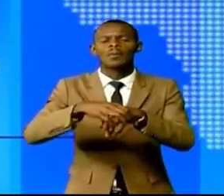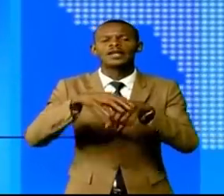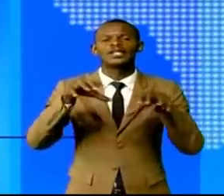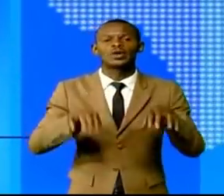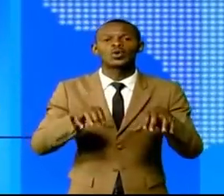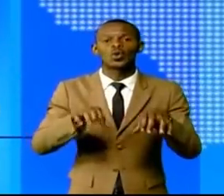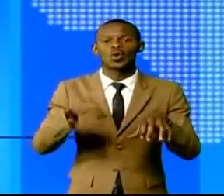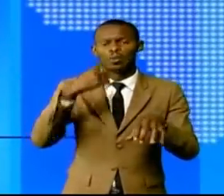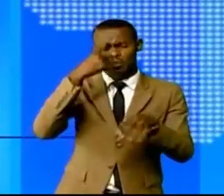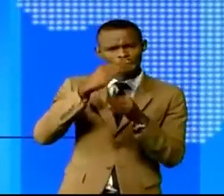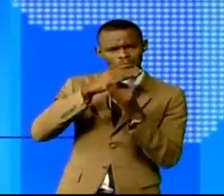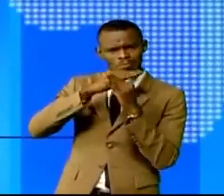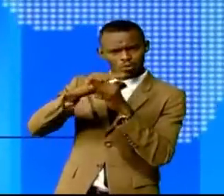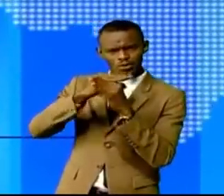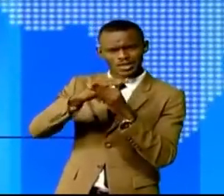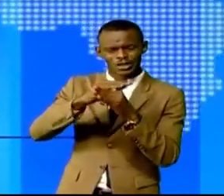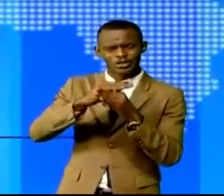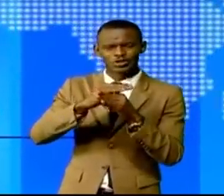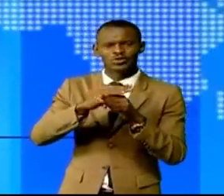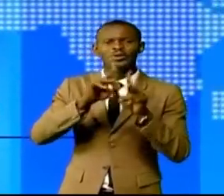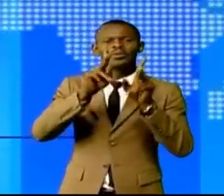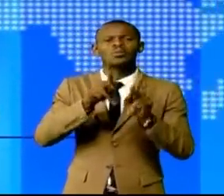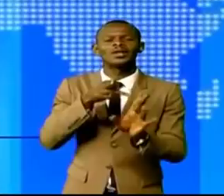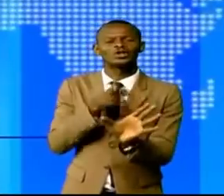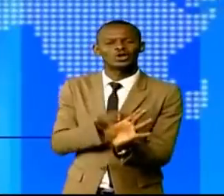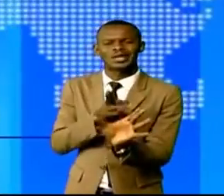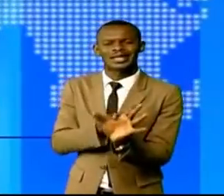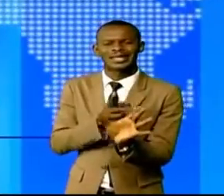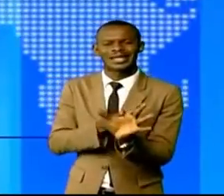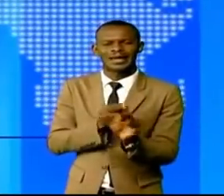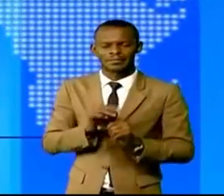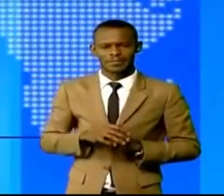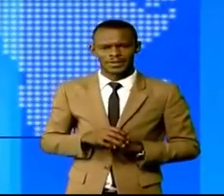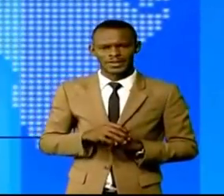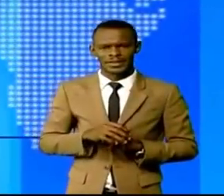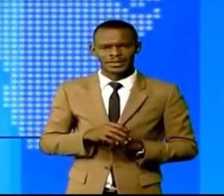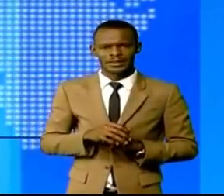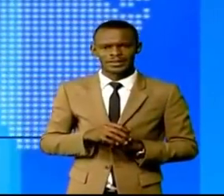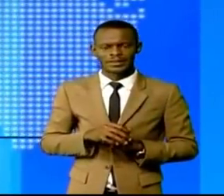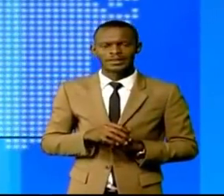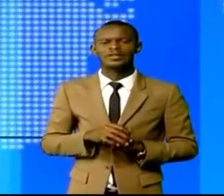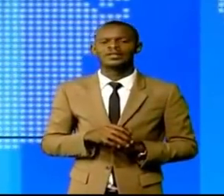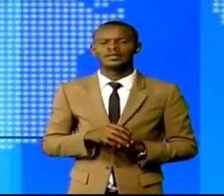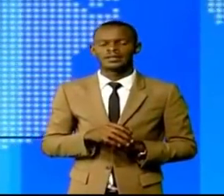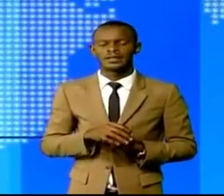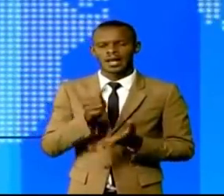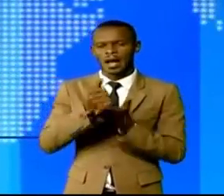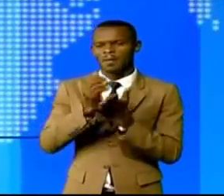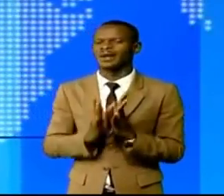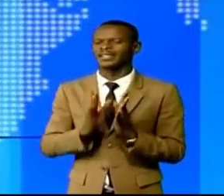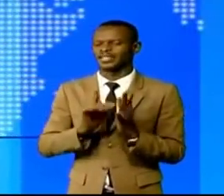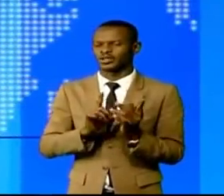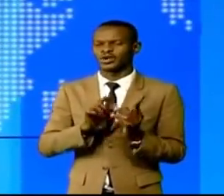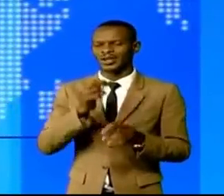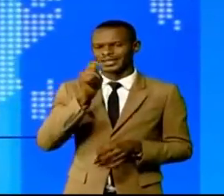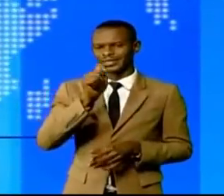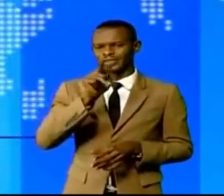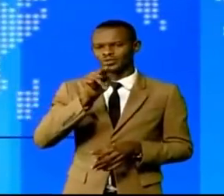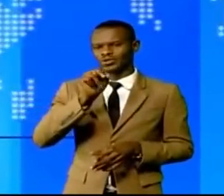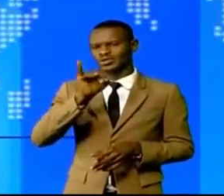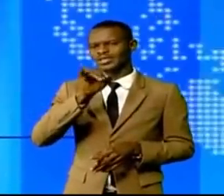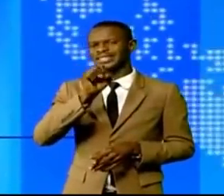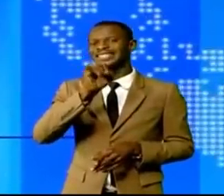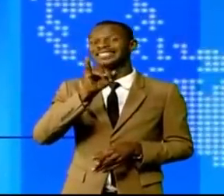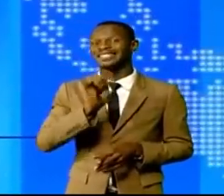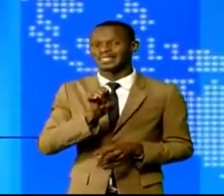tunisien l'a réaffirmé lors de l'audience réaccordée par le ministre des Affaires Sociales Modeste Moutinga, Moutoui Chai, Edithialla,